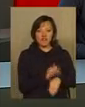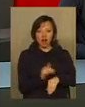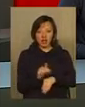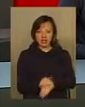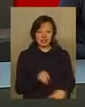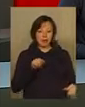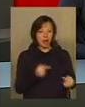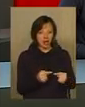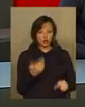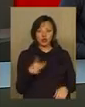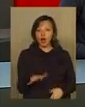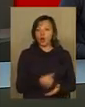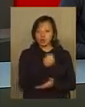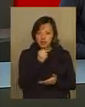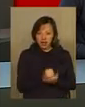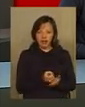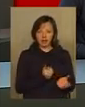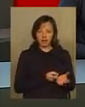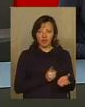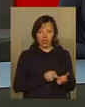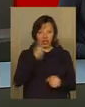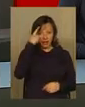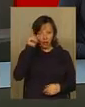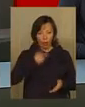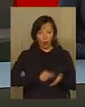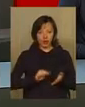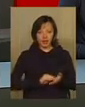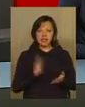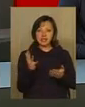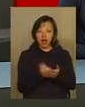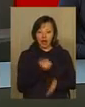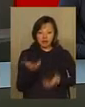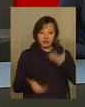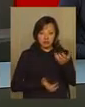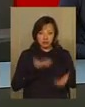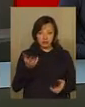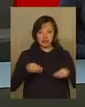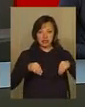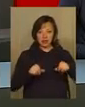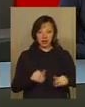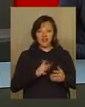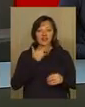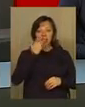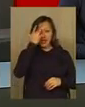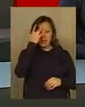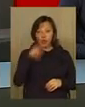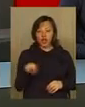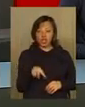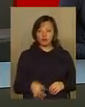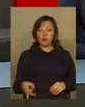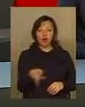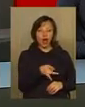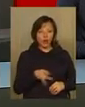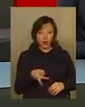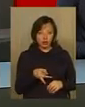заперечують уже усталені і наче підтверджені теорії. Археологічна знахідка, яку витягли з землі влітку в Русанівці Литичівського